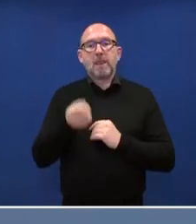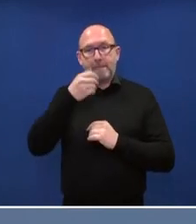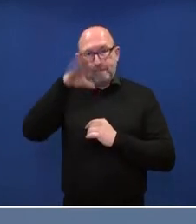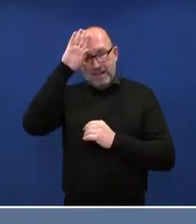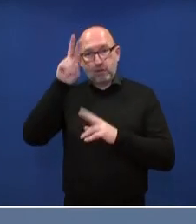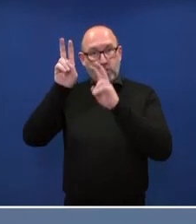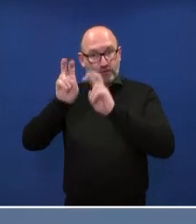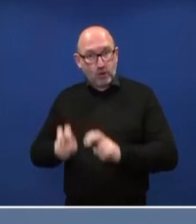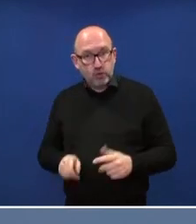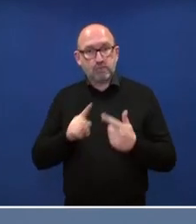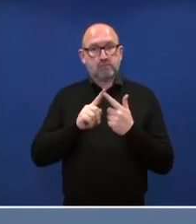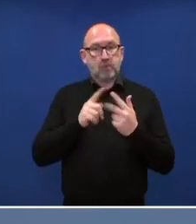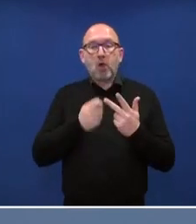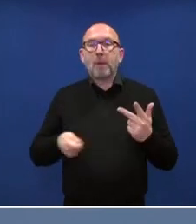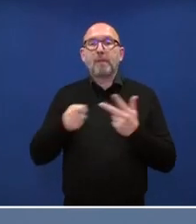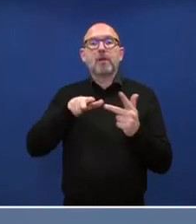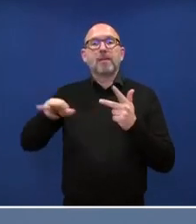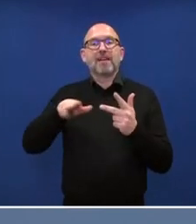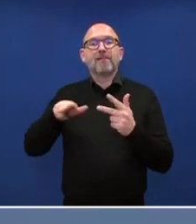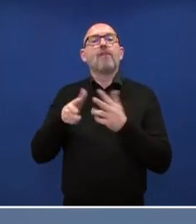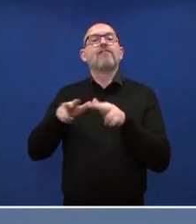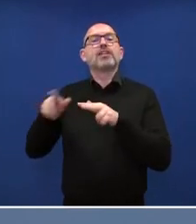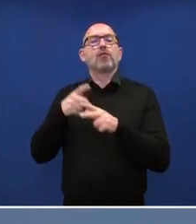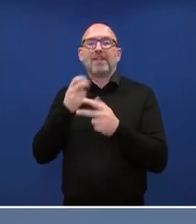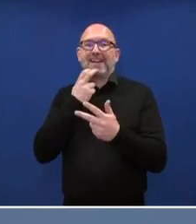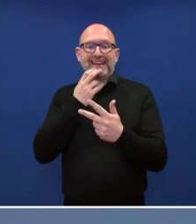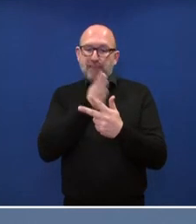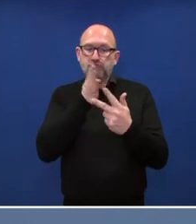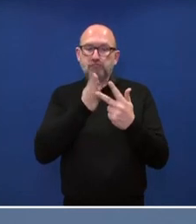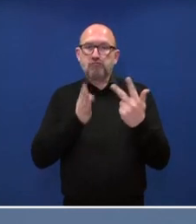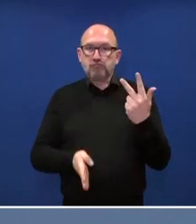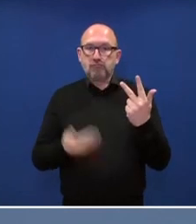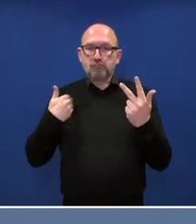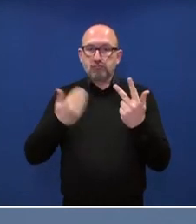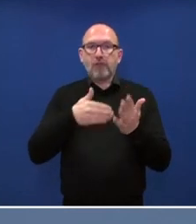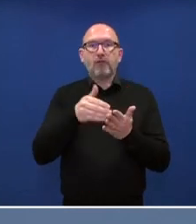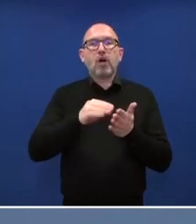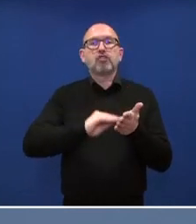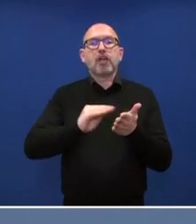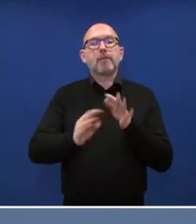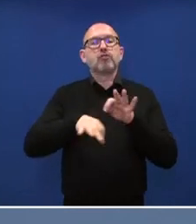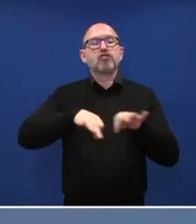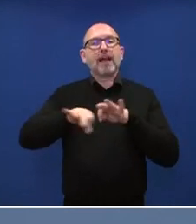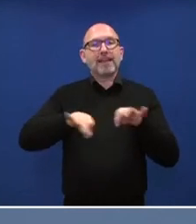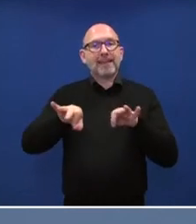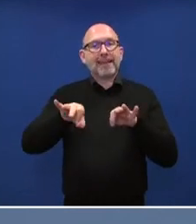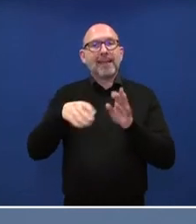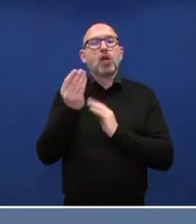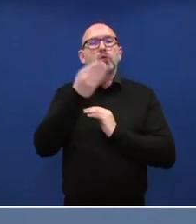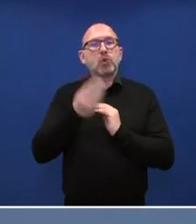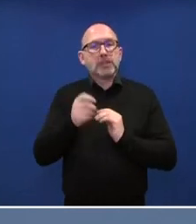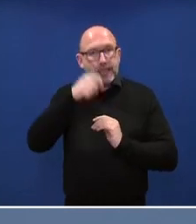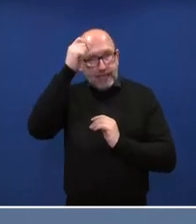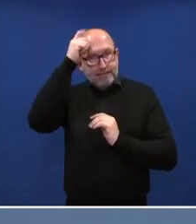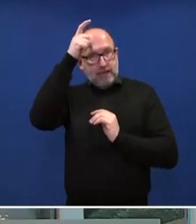Forschung und dem Bundesminister für Wirtschaft und Energie vorgelegte Fortschreibung der Strategie Künstliche Intelligenz